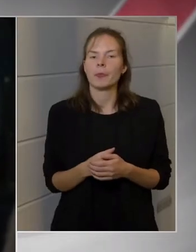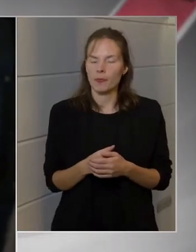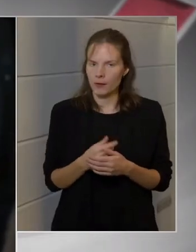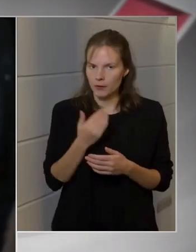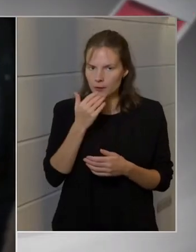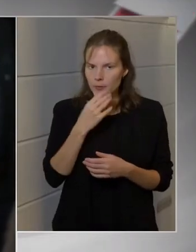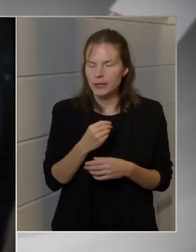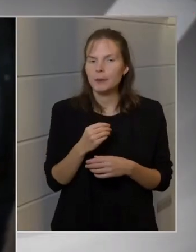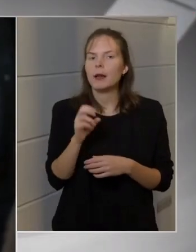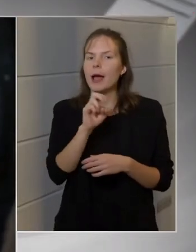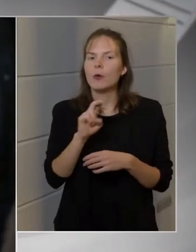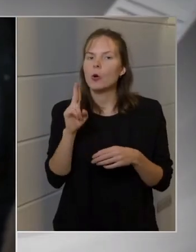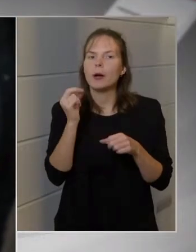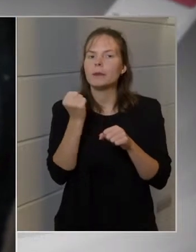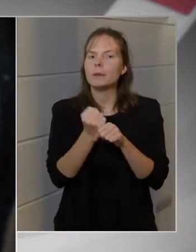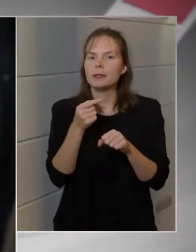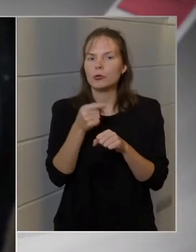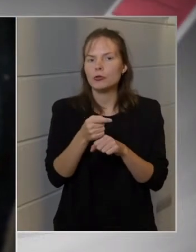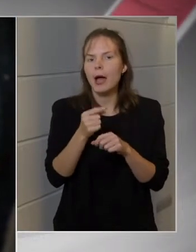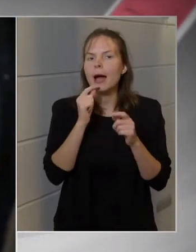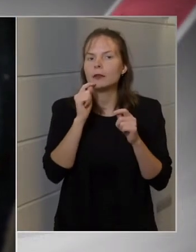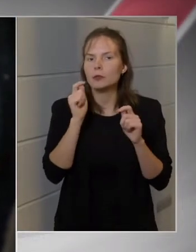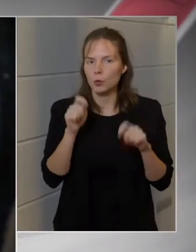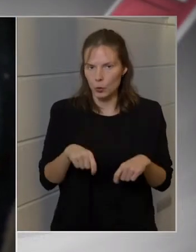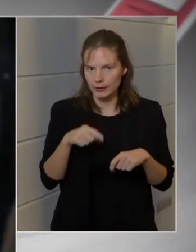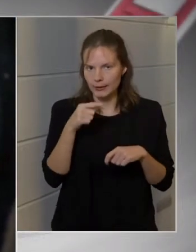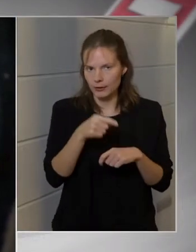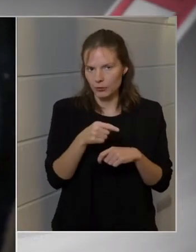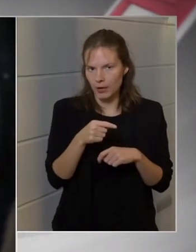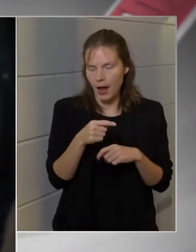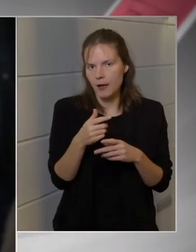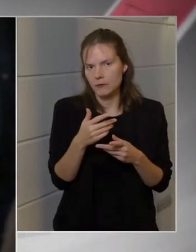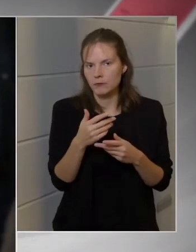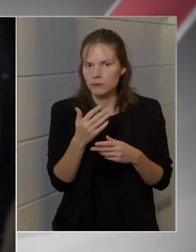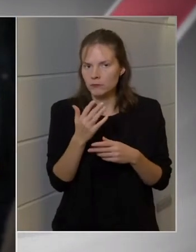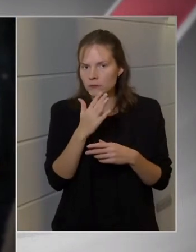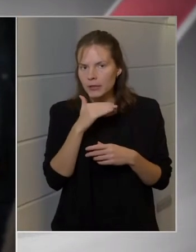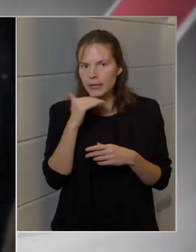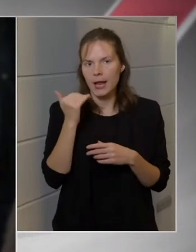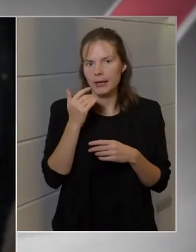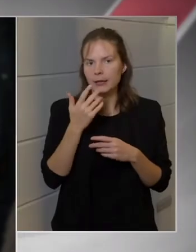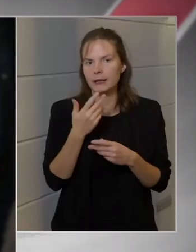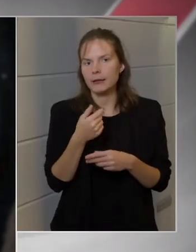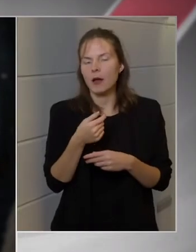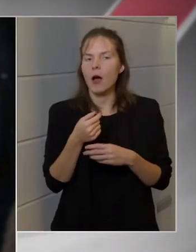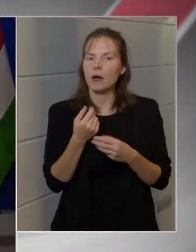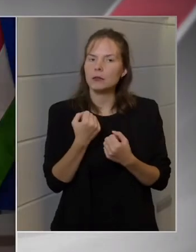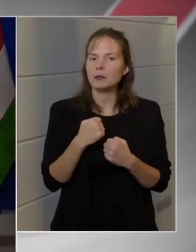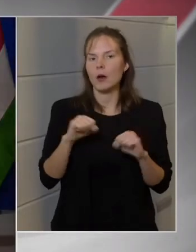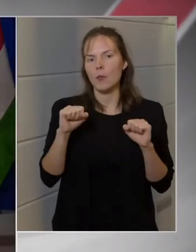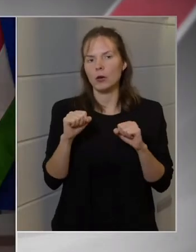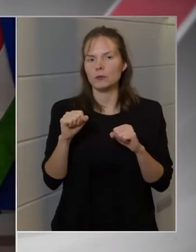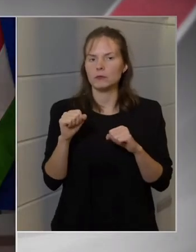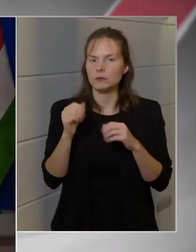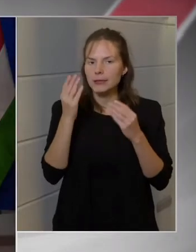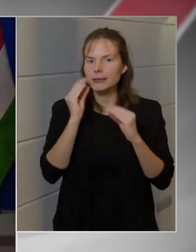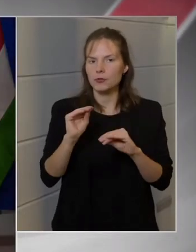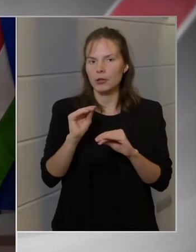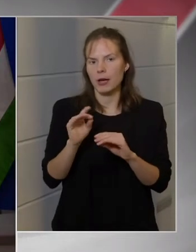ez az Európai Bizottság döntése kimeríti a szabad és tisztességes választásokba történő külföldi beavatkozást?